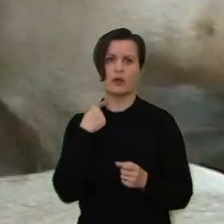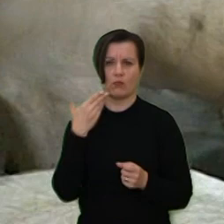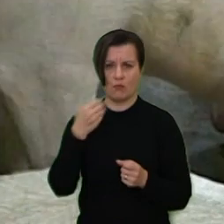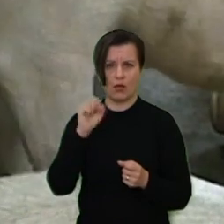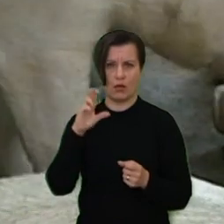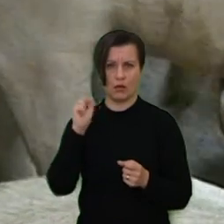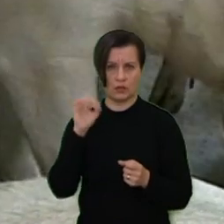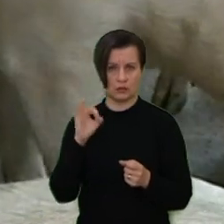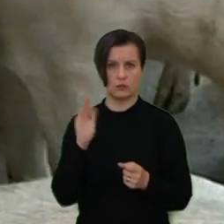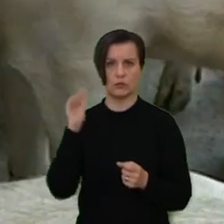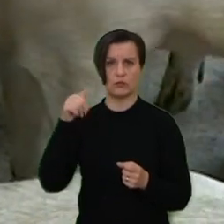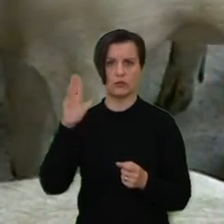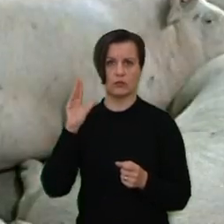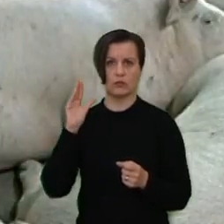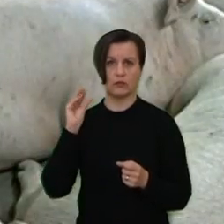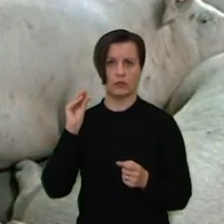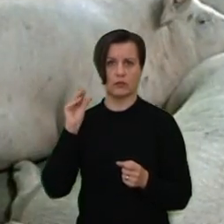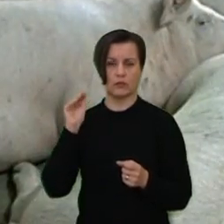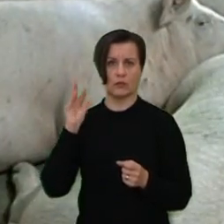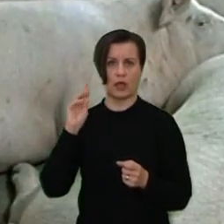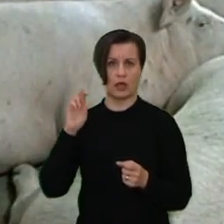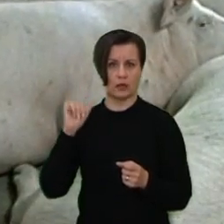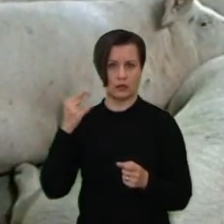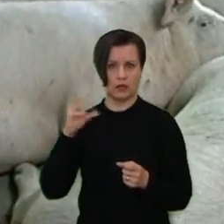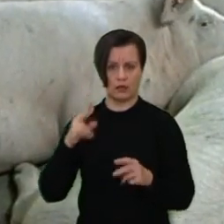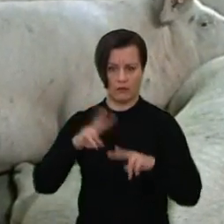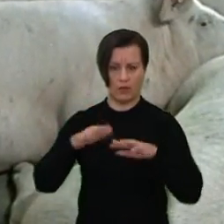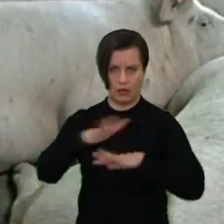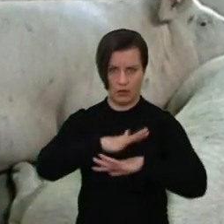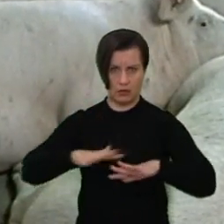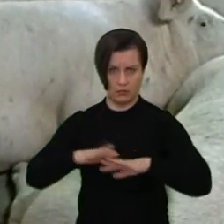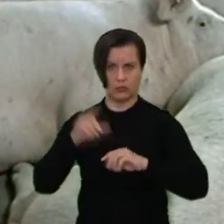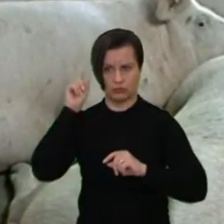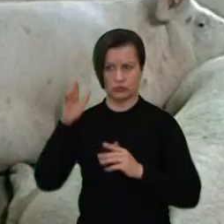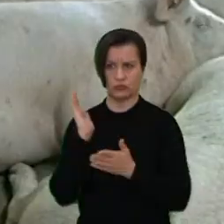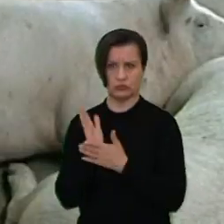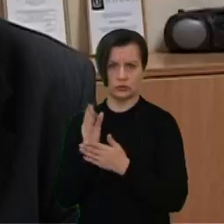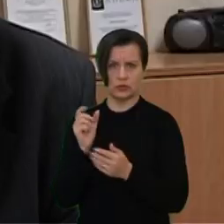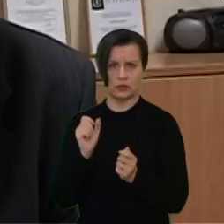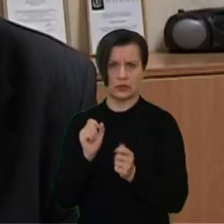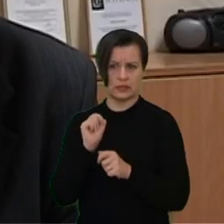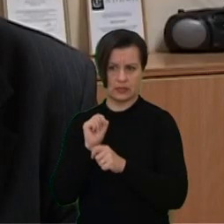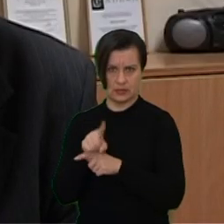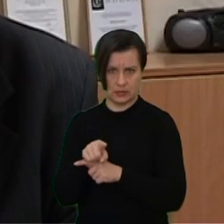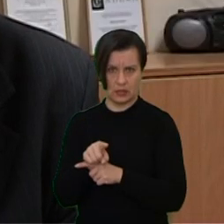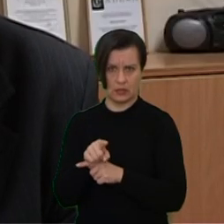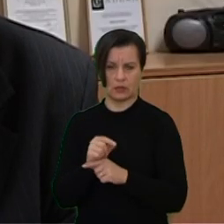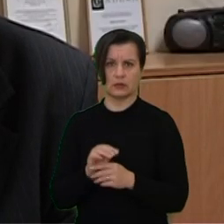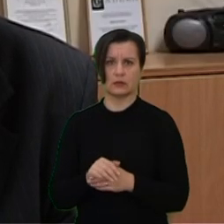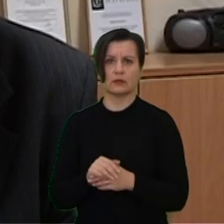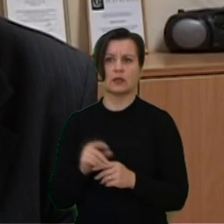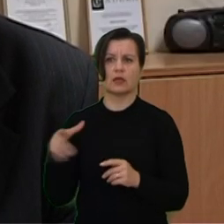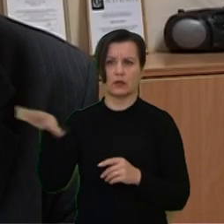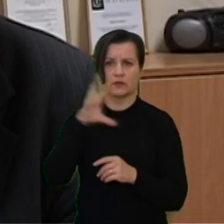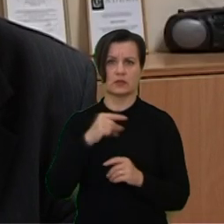buferinė zona. Na, kaip žinote, yra įsakymas, kuriame nurodoma, kad visi